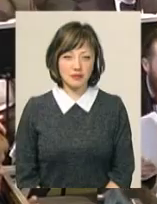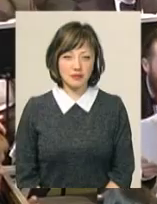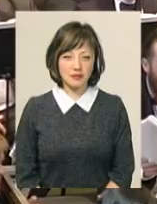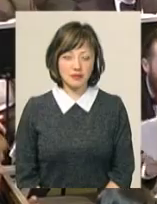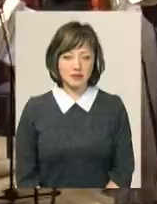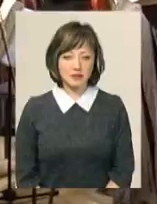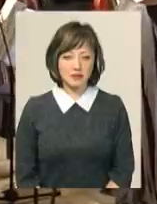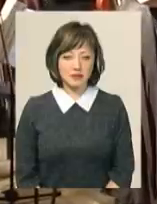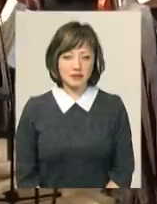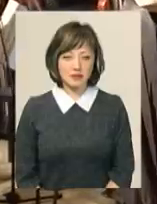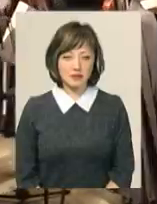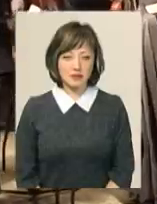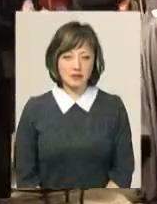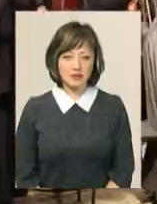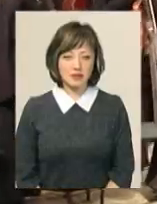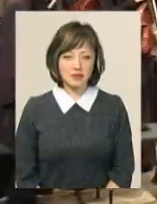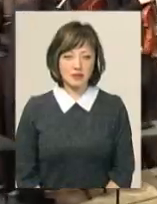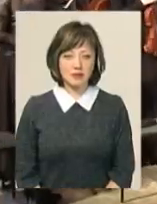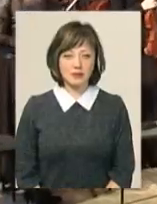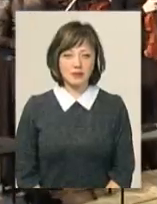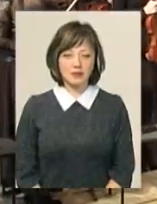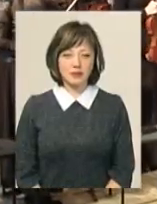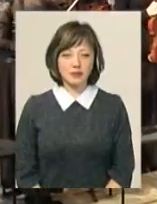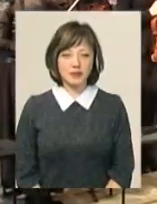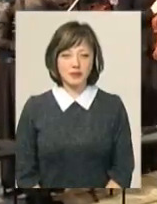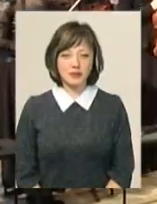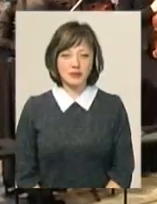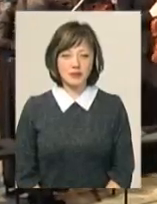Наталя Захарчук, Юрій Чорний, новини Поділля Центр.